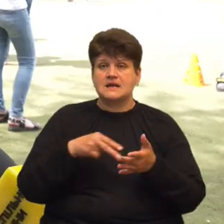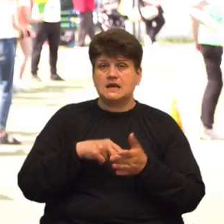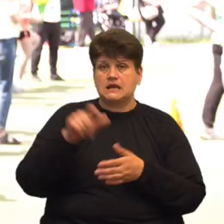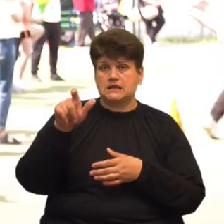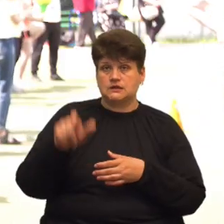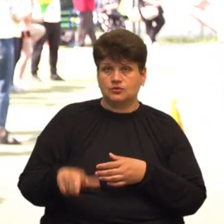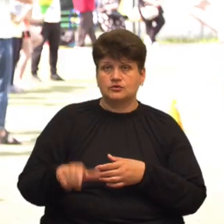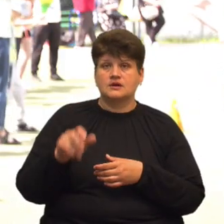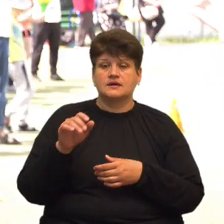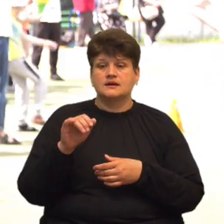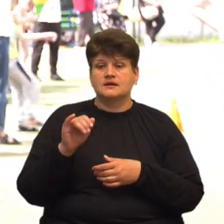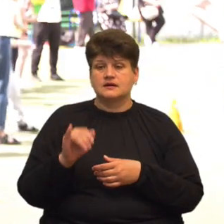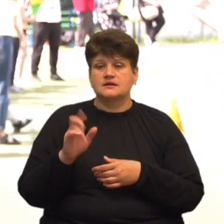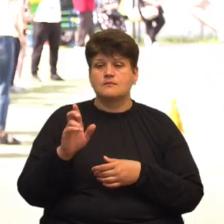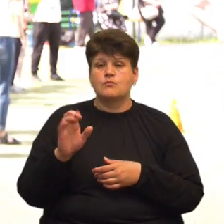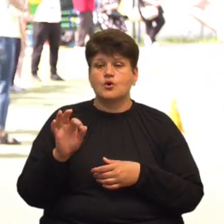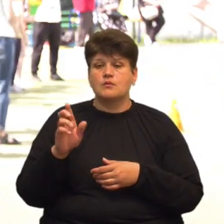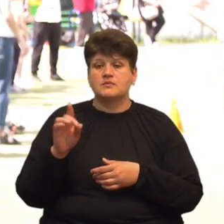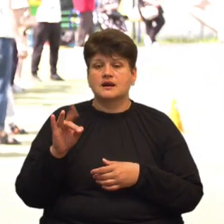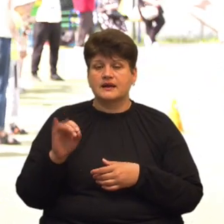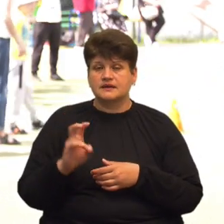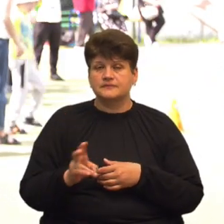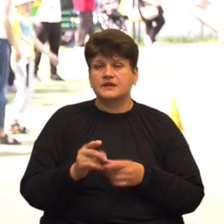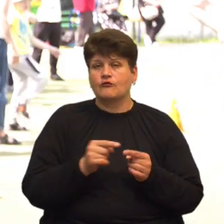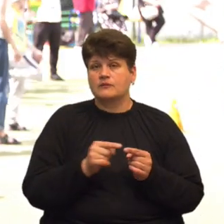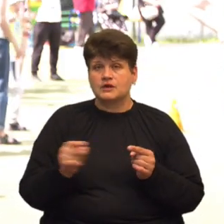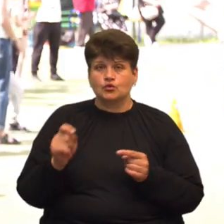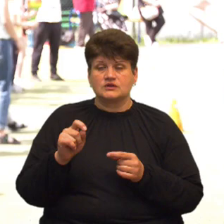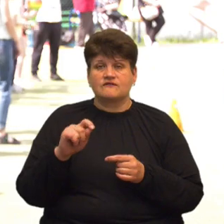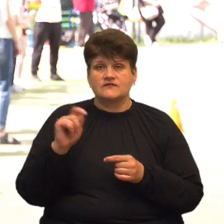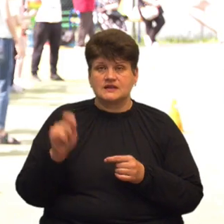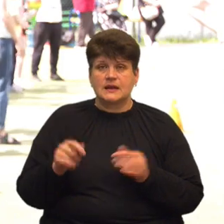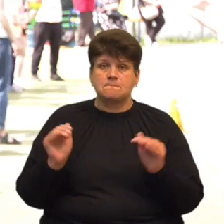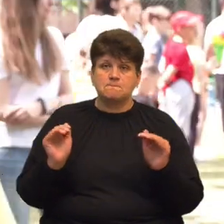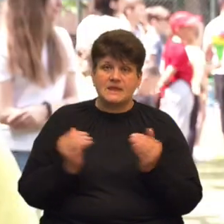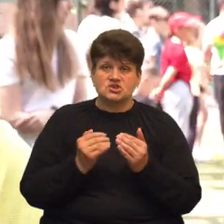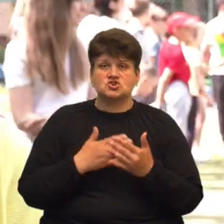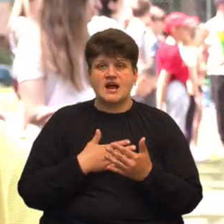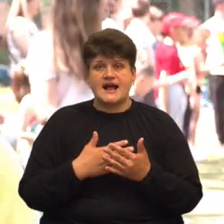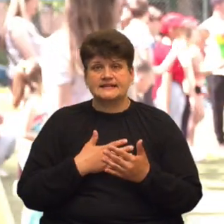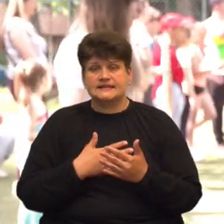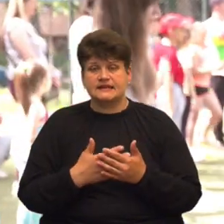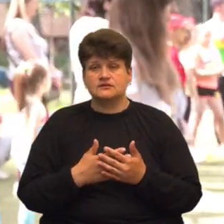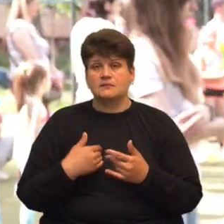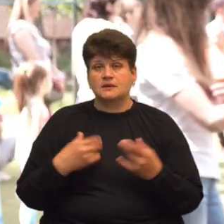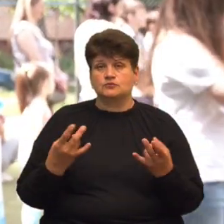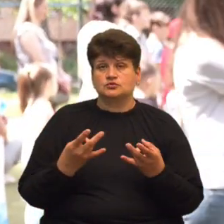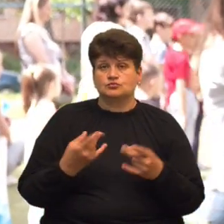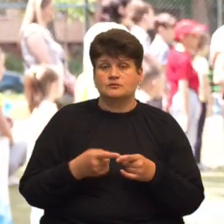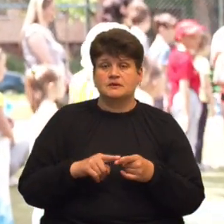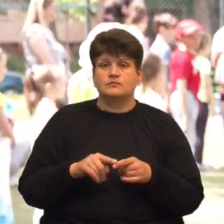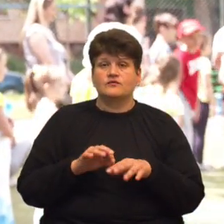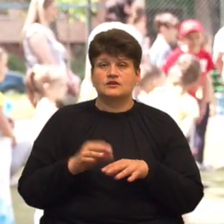Бобрик. «На період війни, на жаль, менше стало з цих всіх таких активностей, і ми потребуємо того. Чотири зони провели, ми